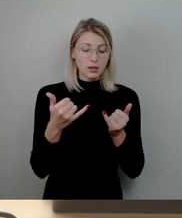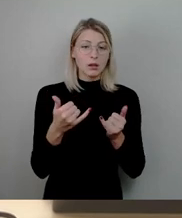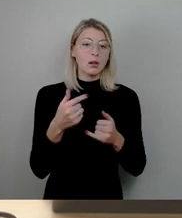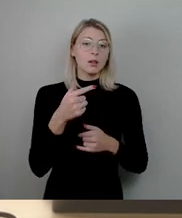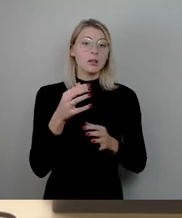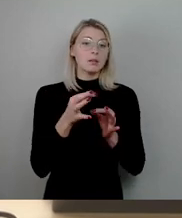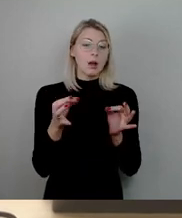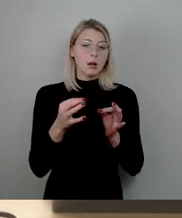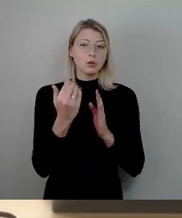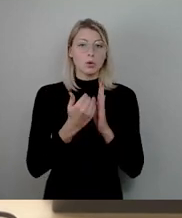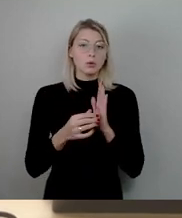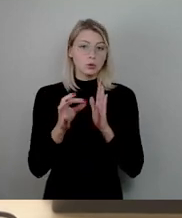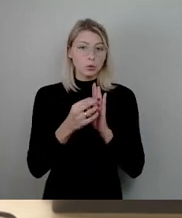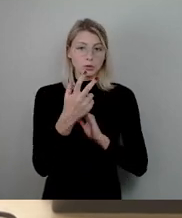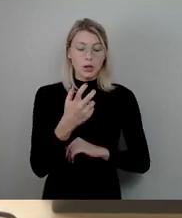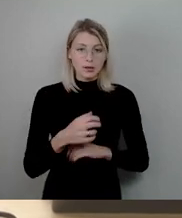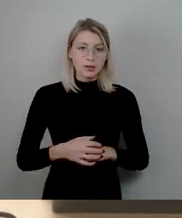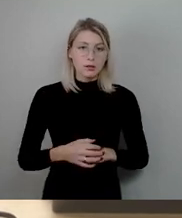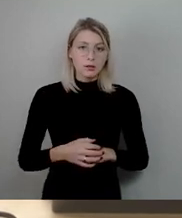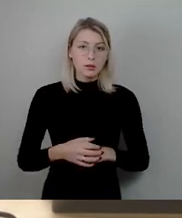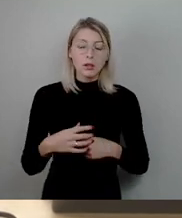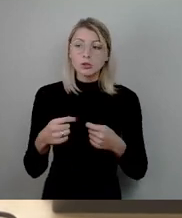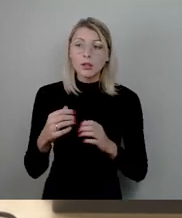Es gibt Geschäftsführungsantrag, bitte.